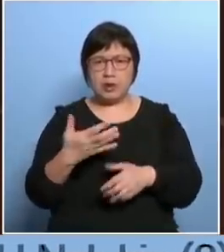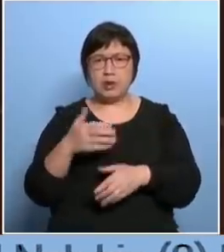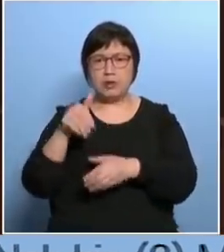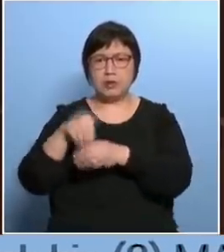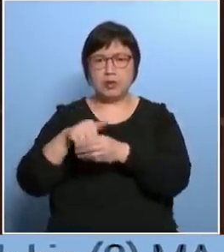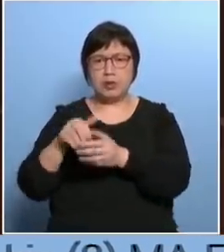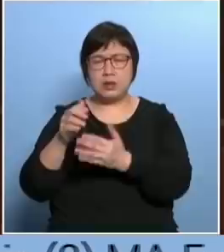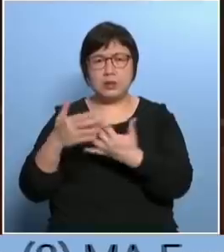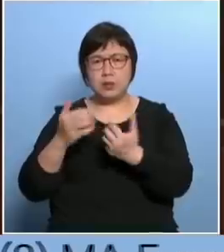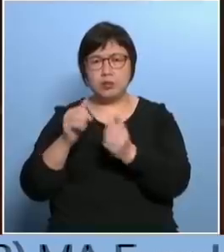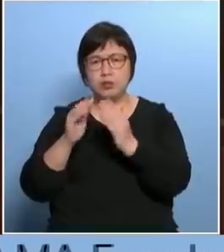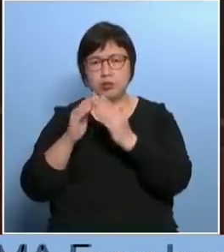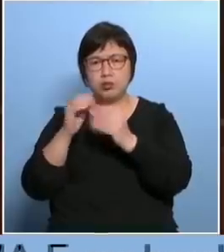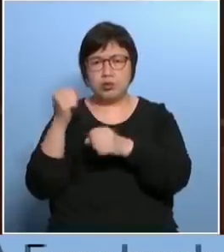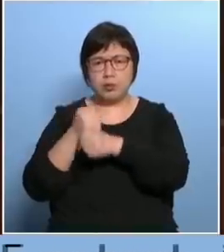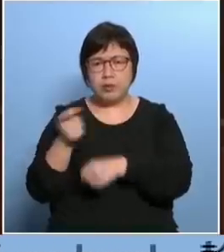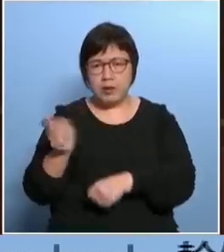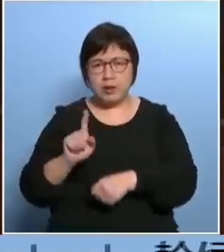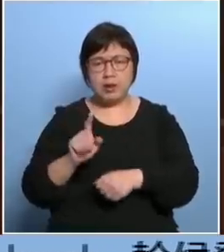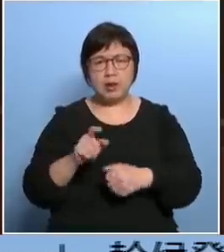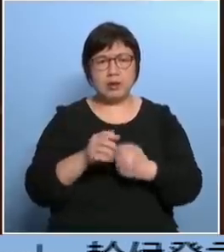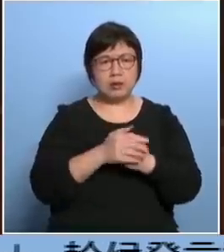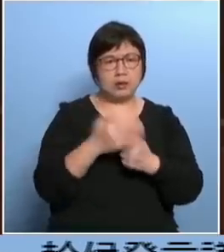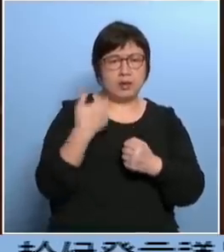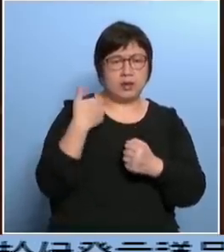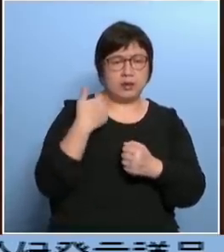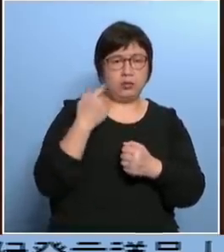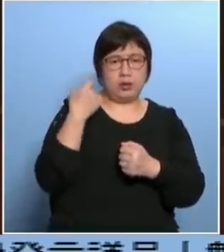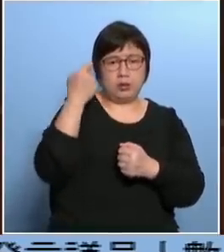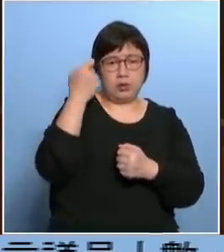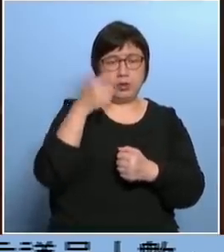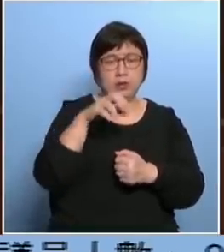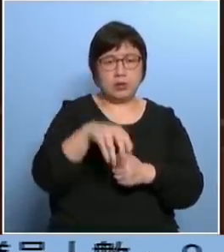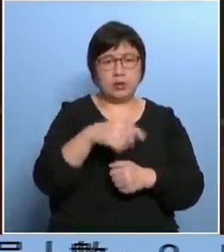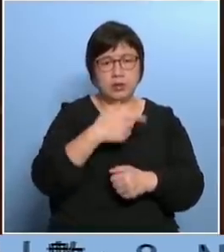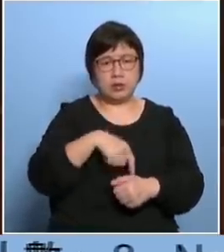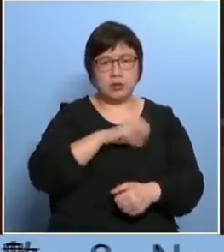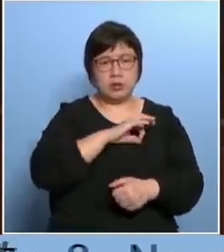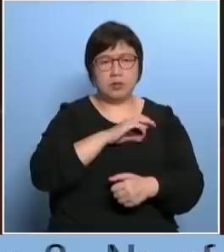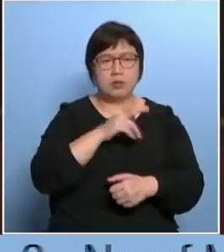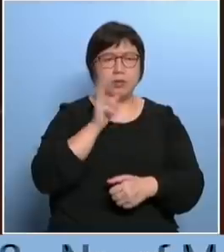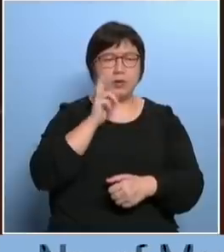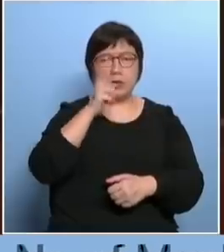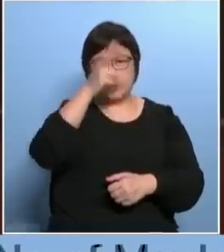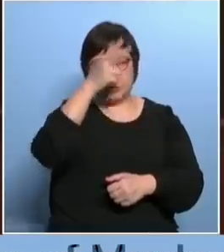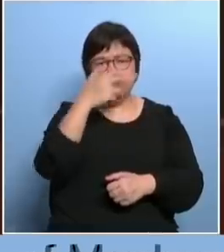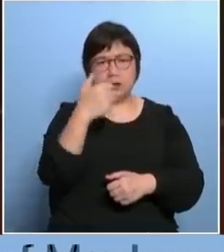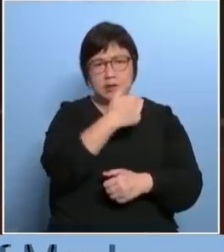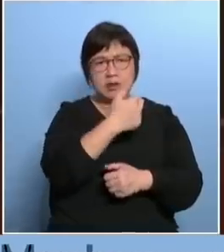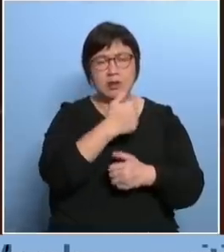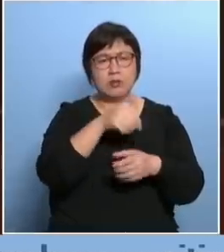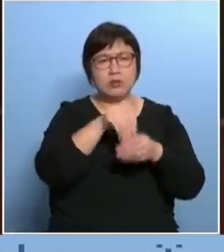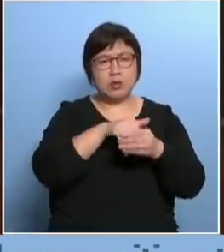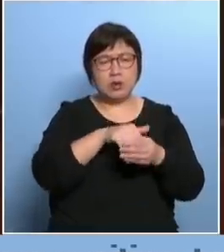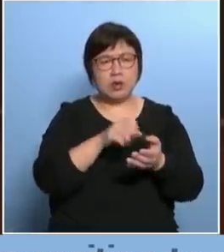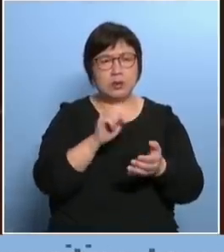整个选民丁计刹上次其实不止上次区议会选举的上次在特首选举又不见东西整天都不见